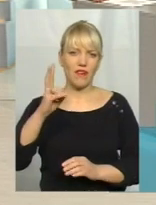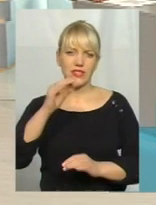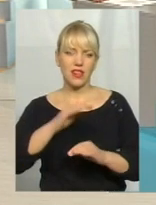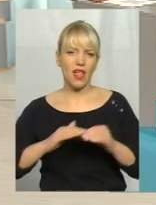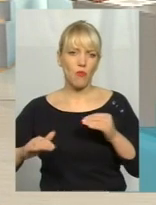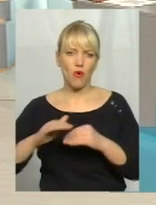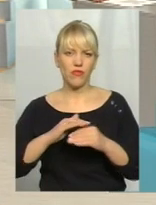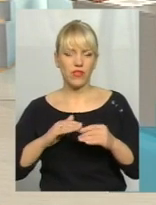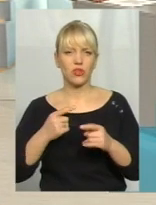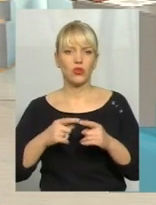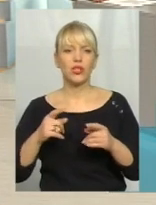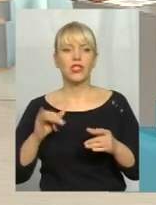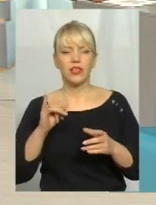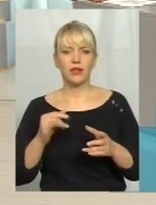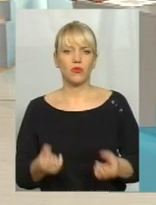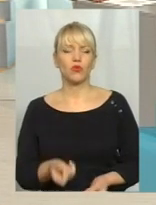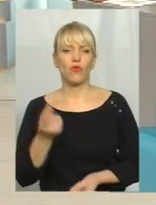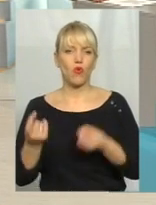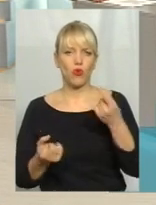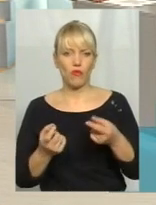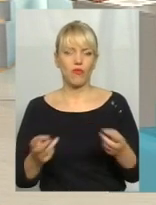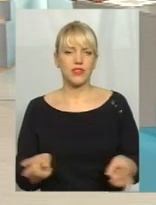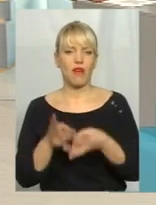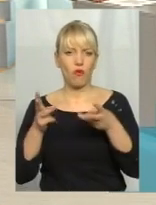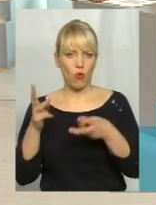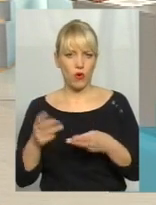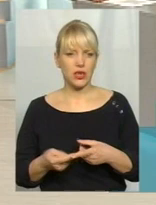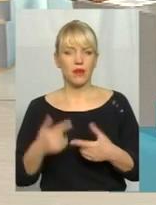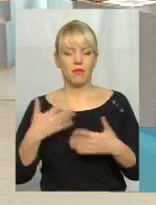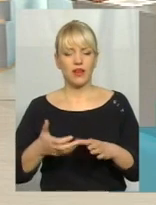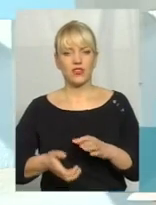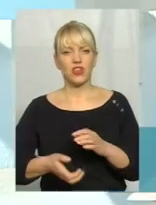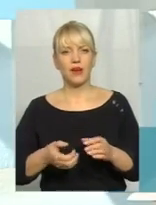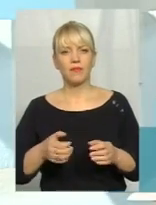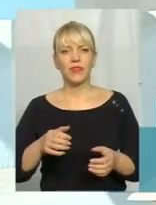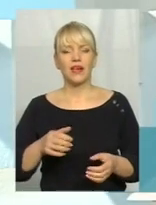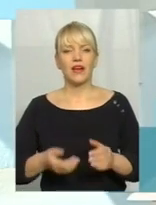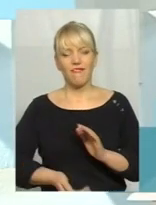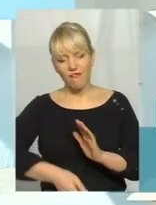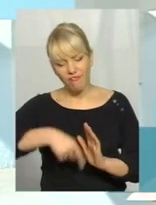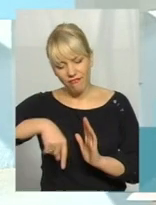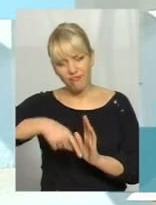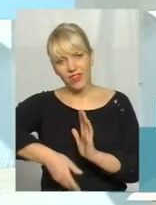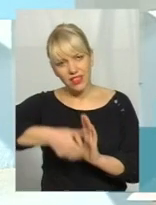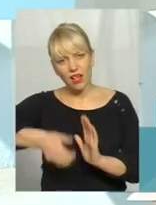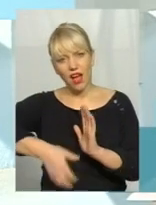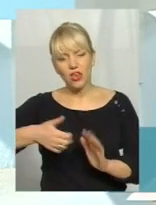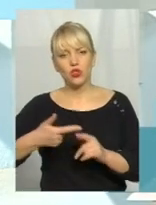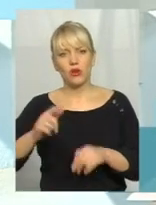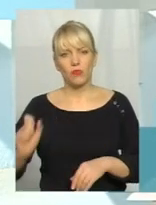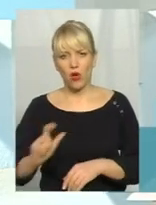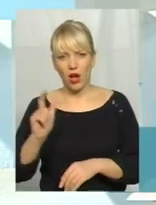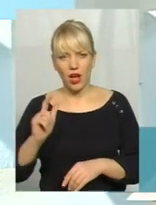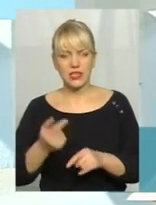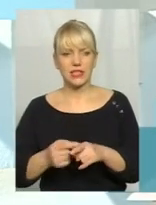утворювався вогонь. Ми вже відкачуємо газ, перетворюючи його в електроенергію. Інший величезний